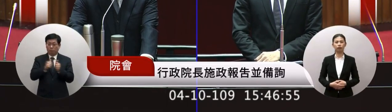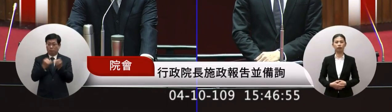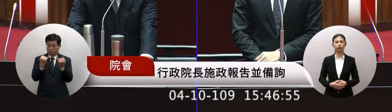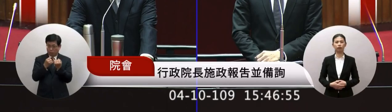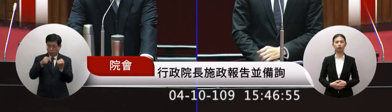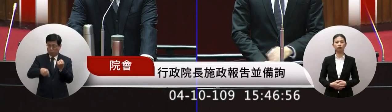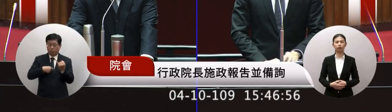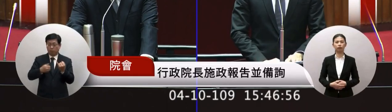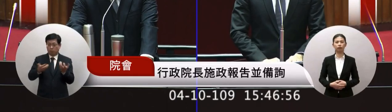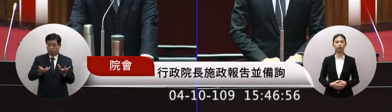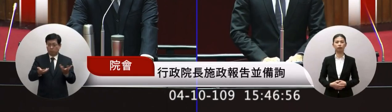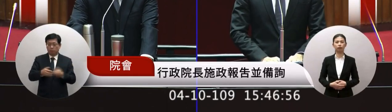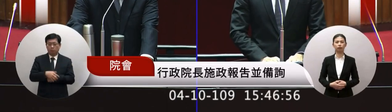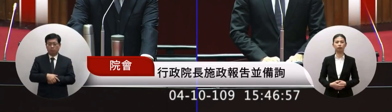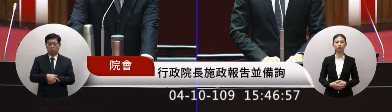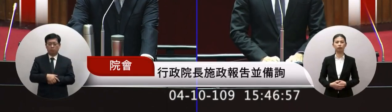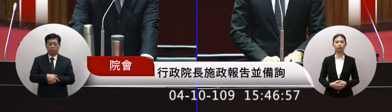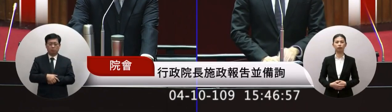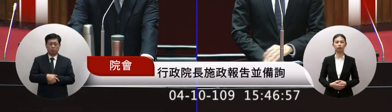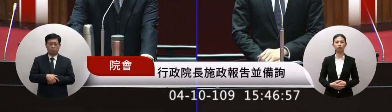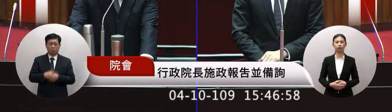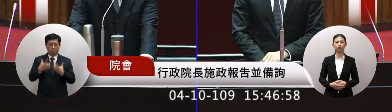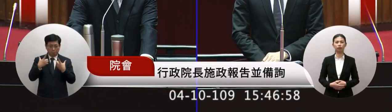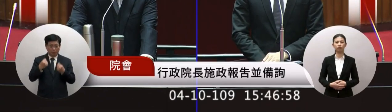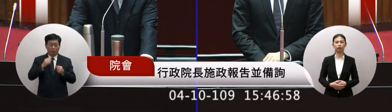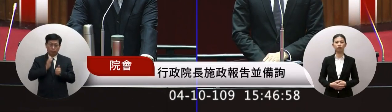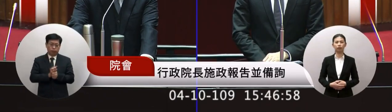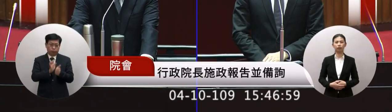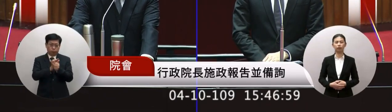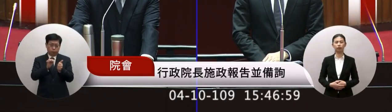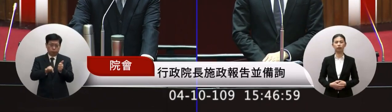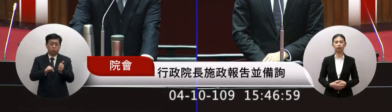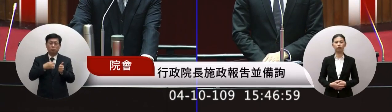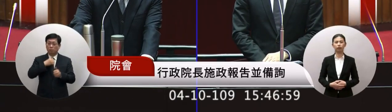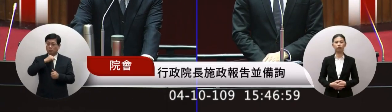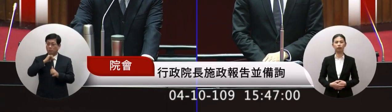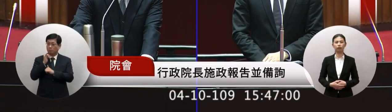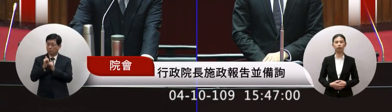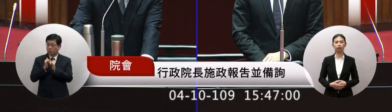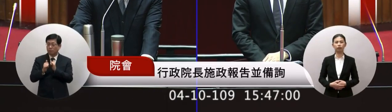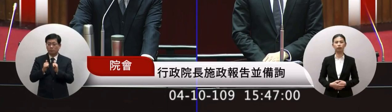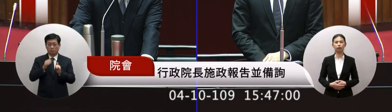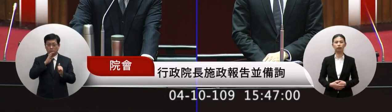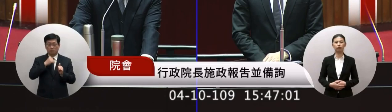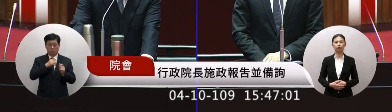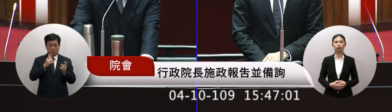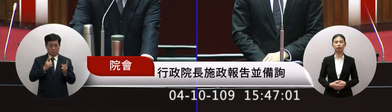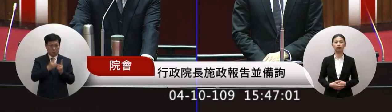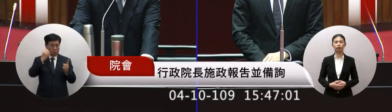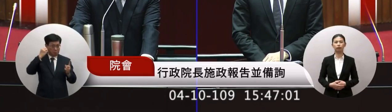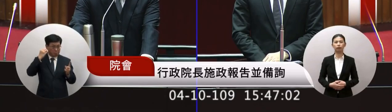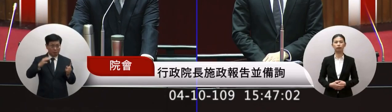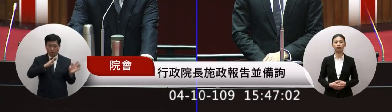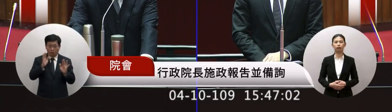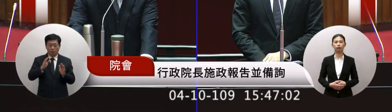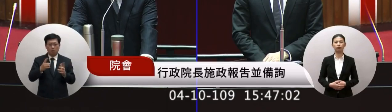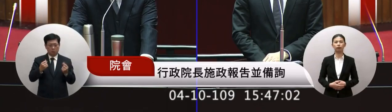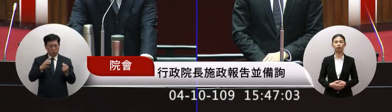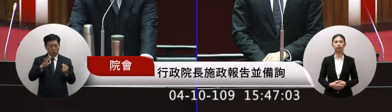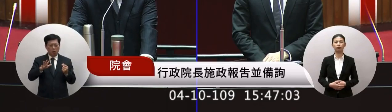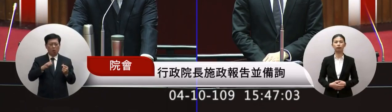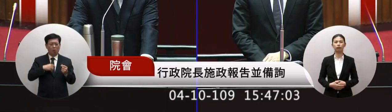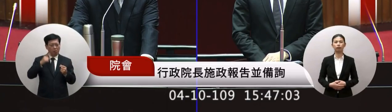這個事情雖然當初推薦的時候台灣社會面對新的情形也有